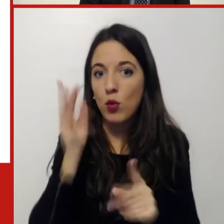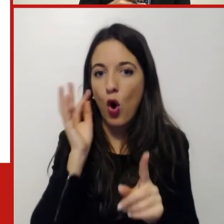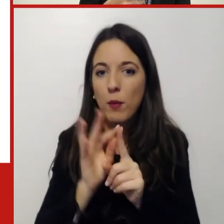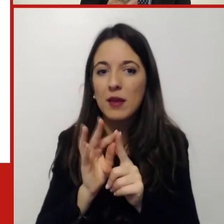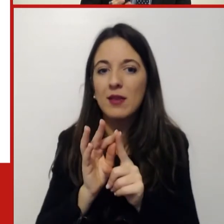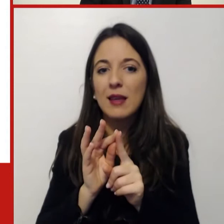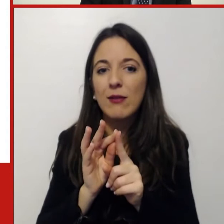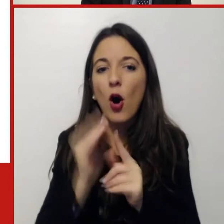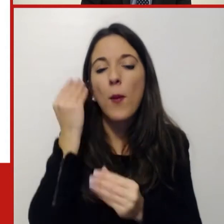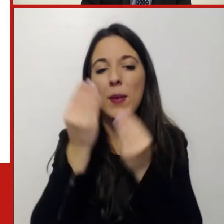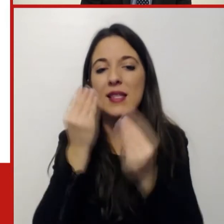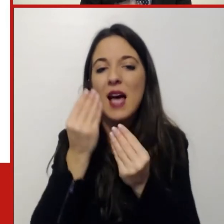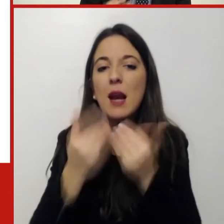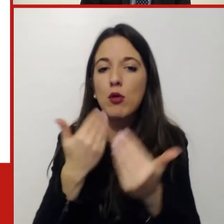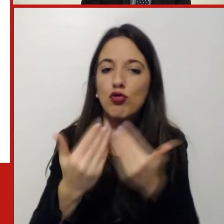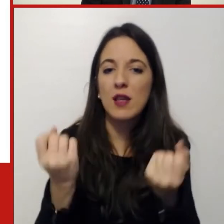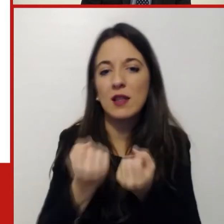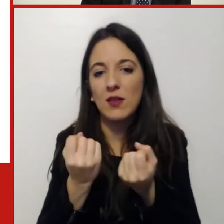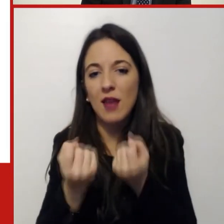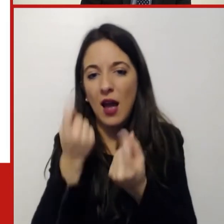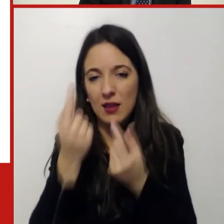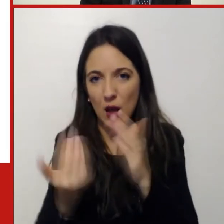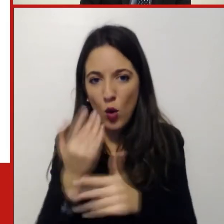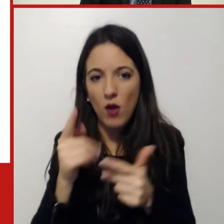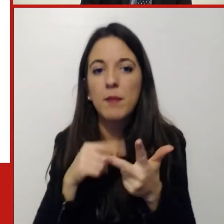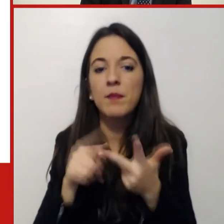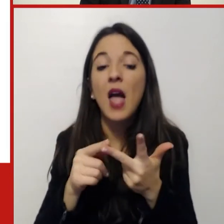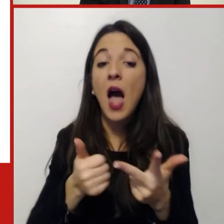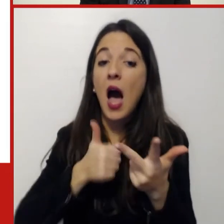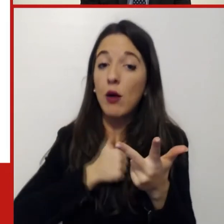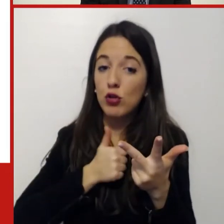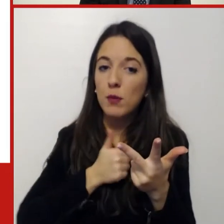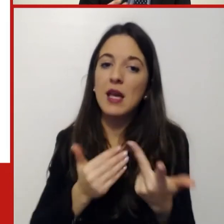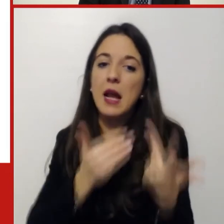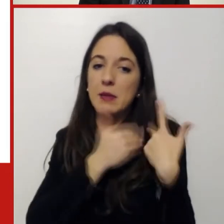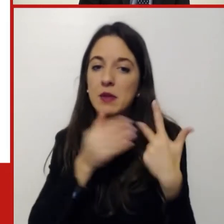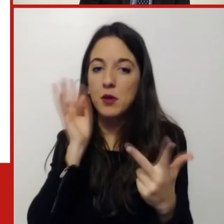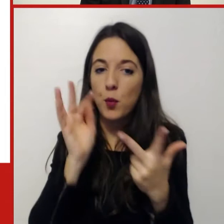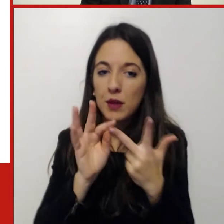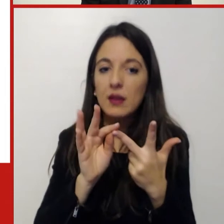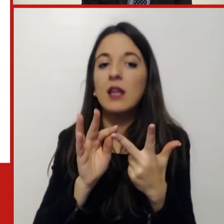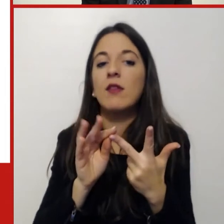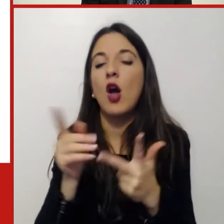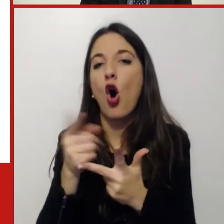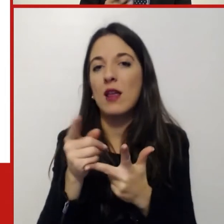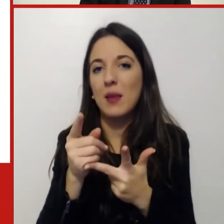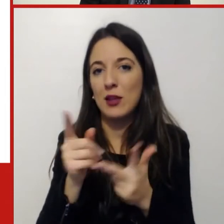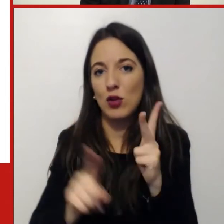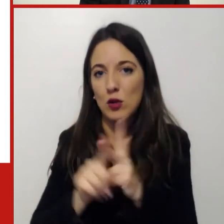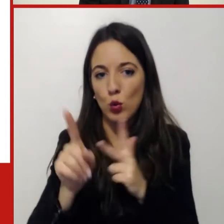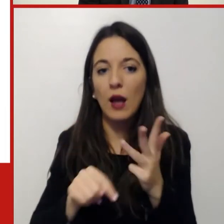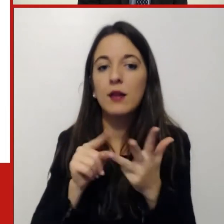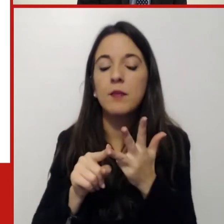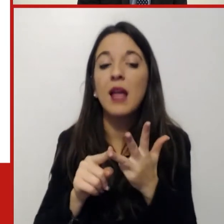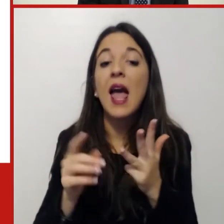idee. Oppure autonomia, responsabilizzazione su obiettivi e orientamento ai risultati. Efficacia delle riunioni o